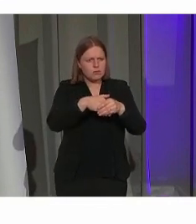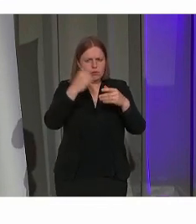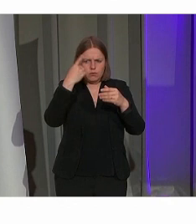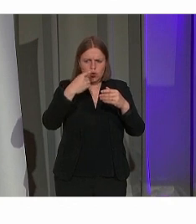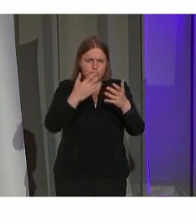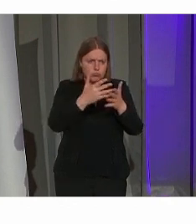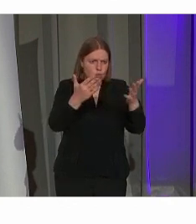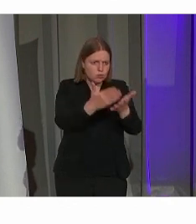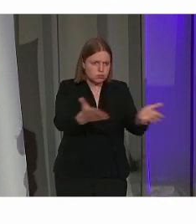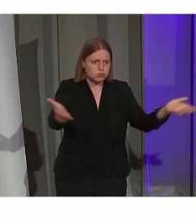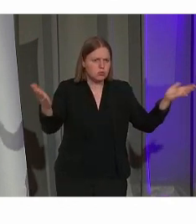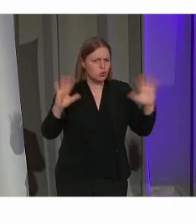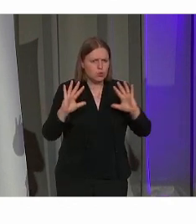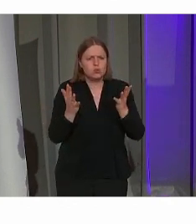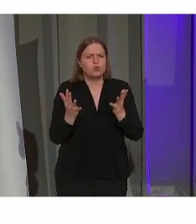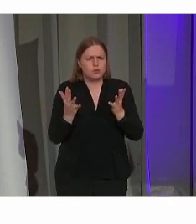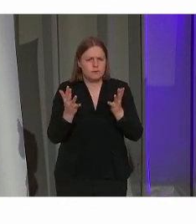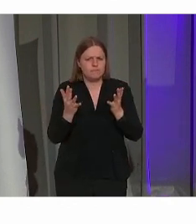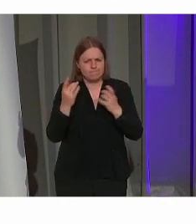doelgroepen.